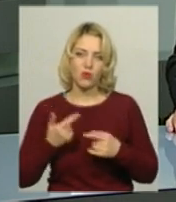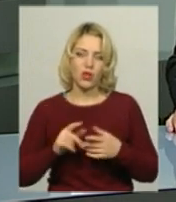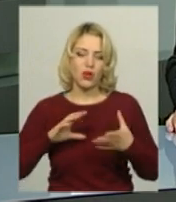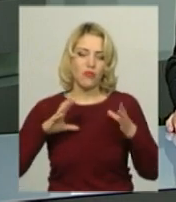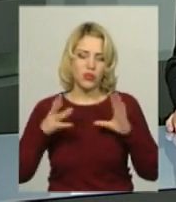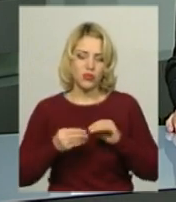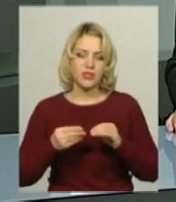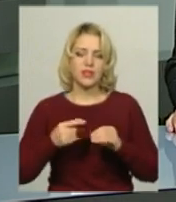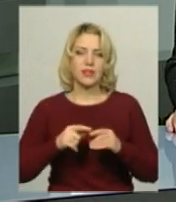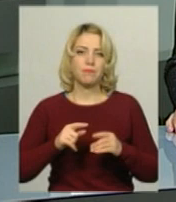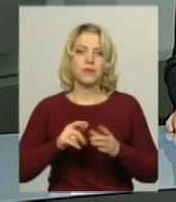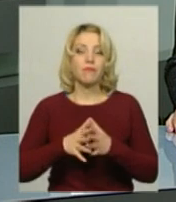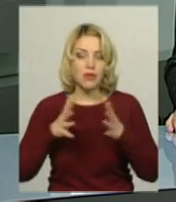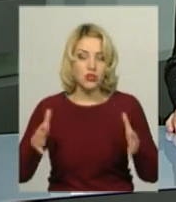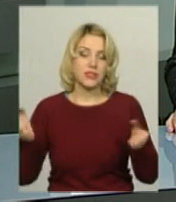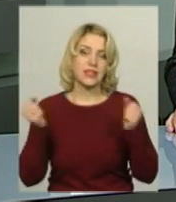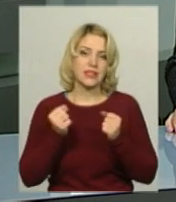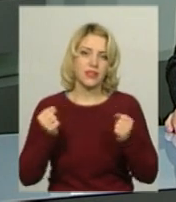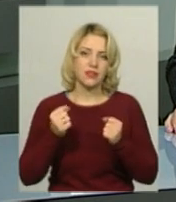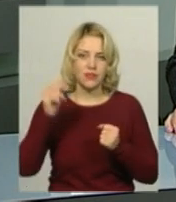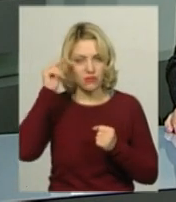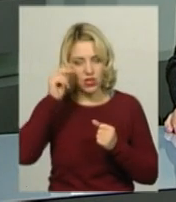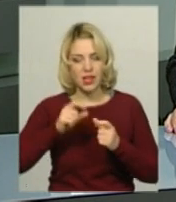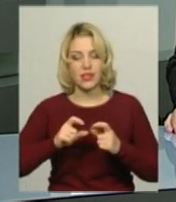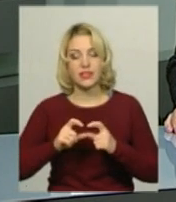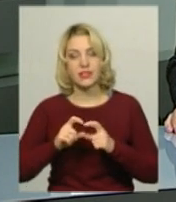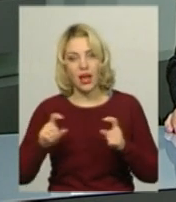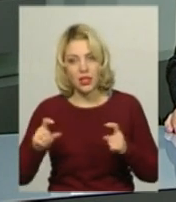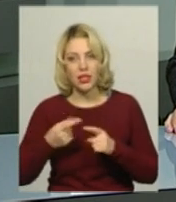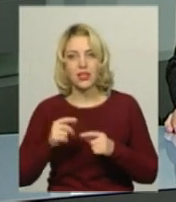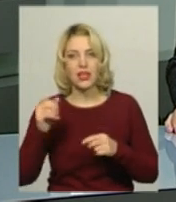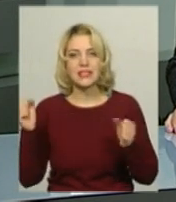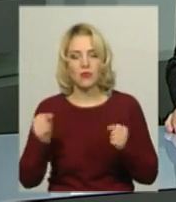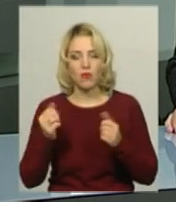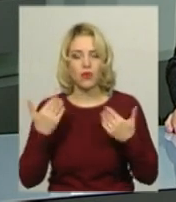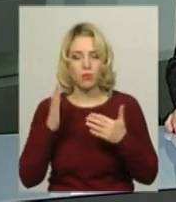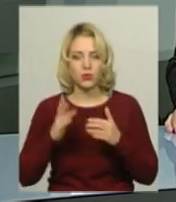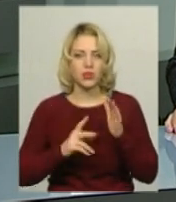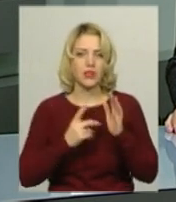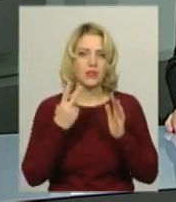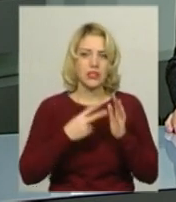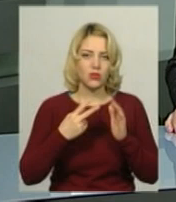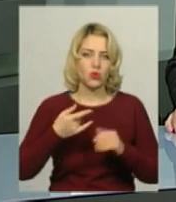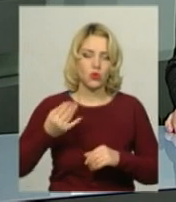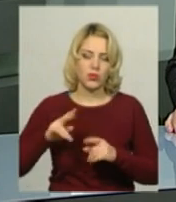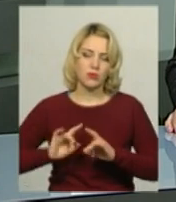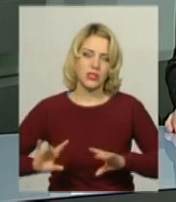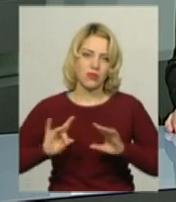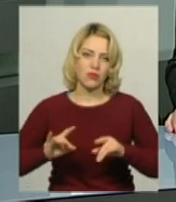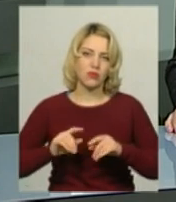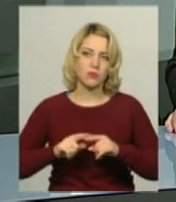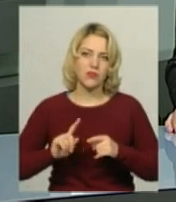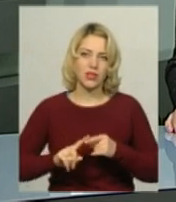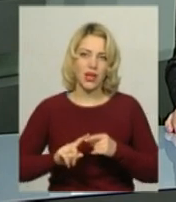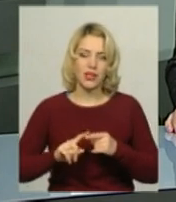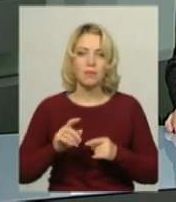загальноосвітніх навчальних закладах області зимові канікули розпочнуться 29 грудня. Про це розповідає заступник директора Департаменту освіти і науки